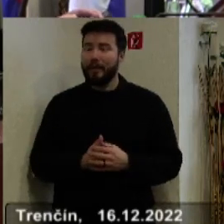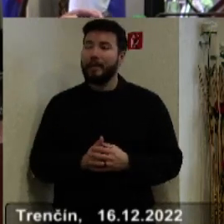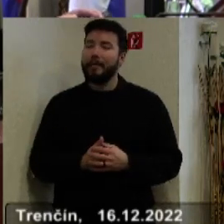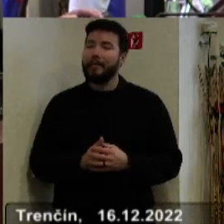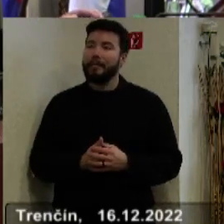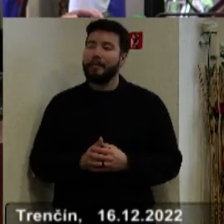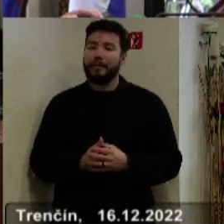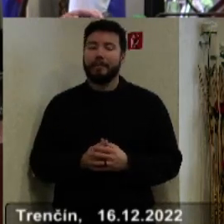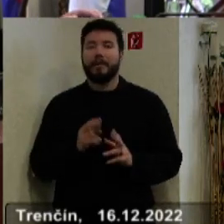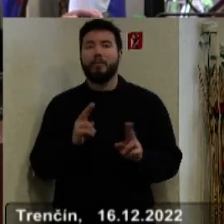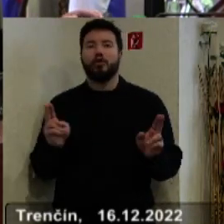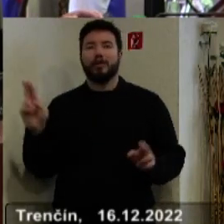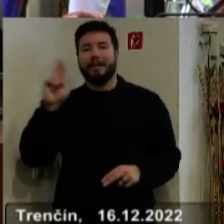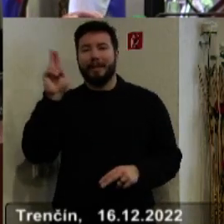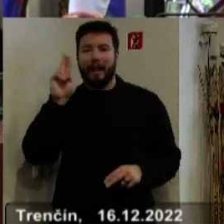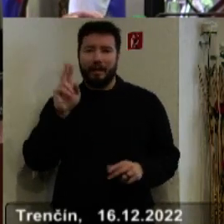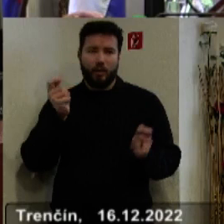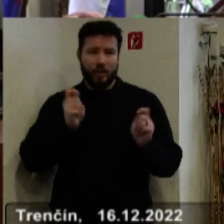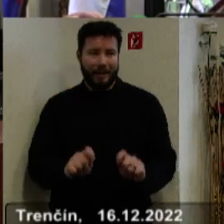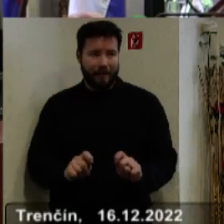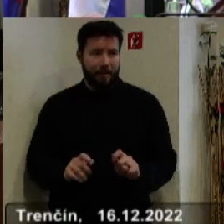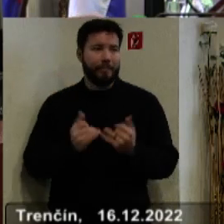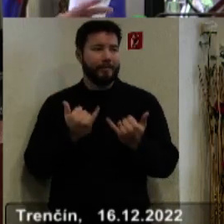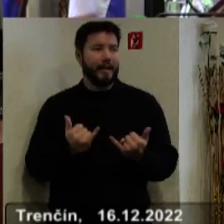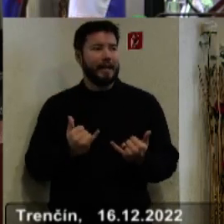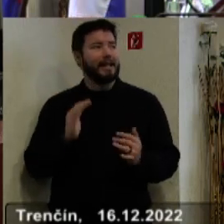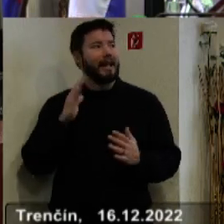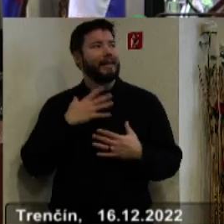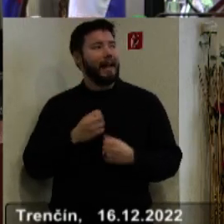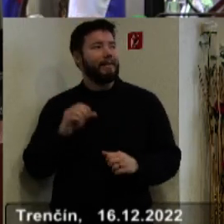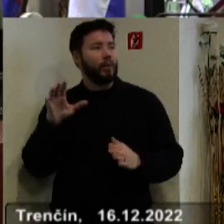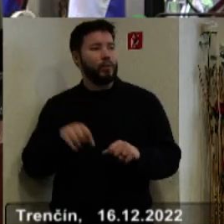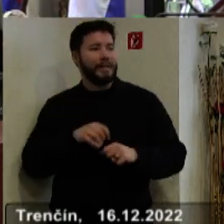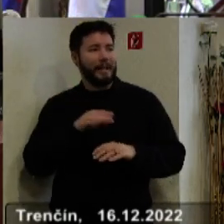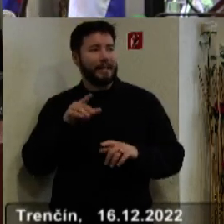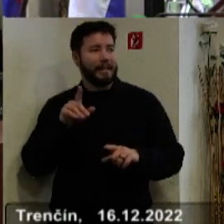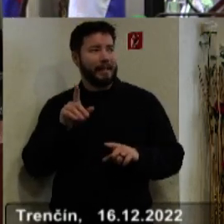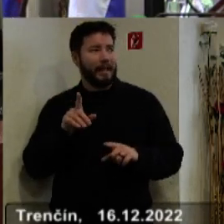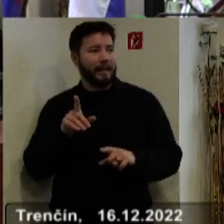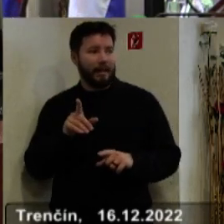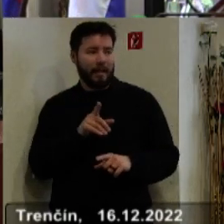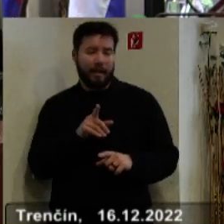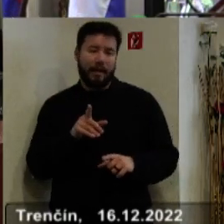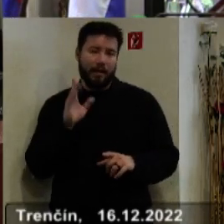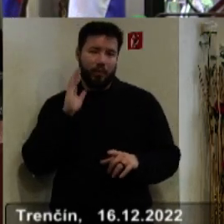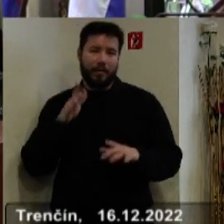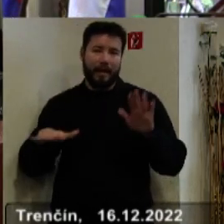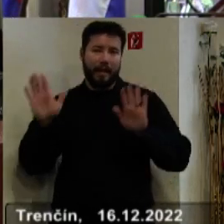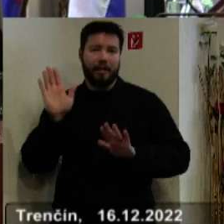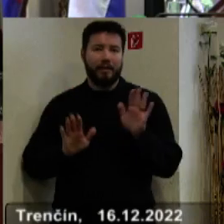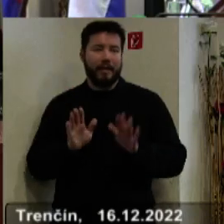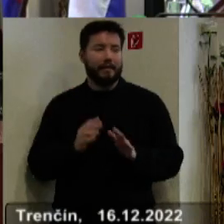Nikto? Zatvára možnosť hlasiť za diskusie. Budeme hlasovať na návrh uznesenia, tak ako je uvedené pod bodom